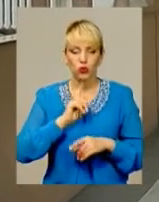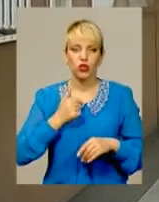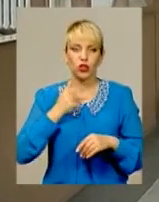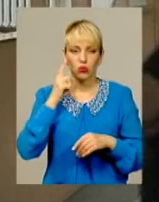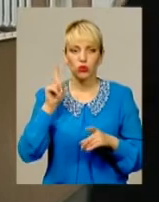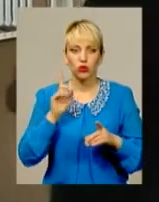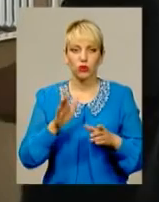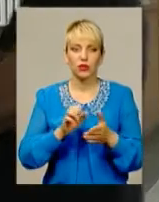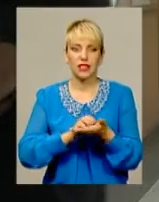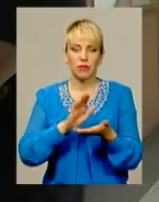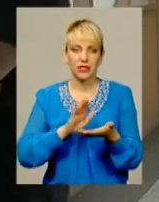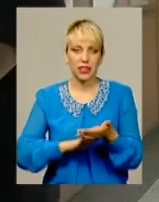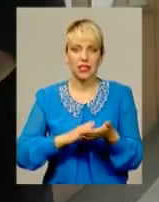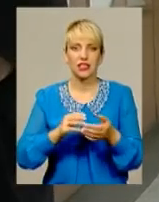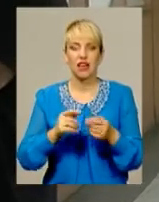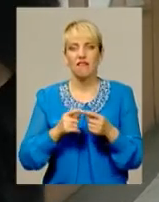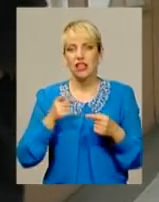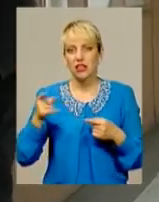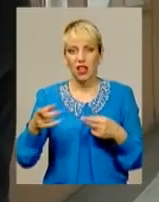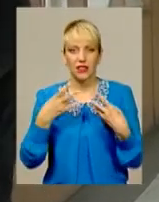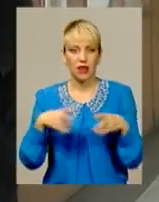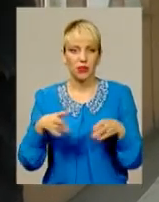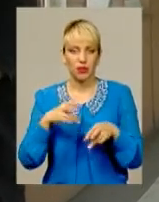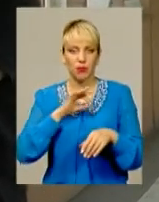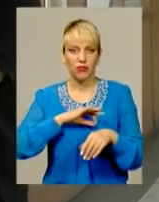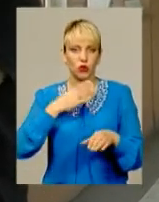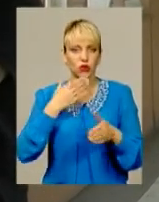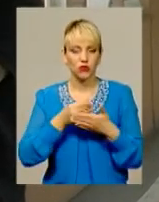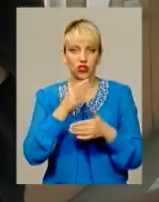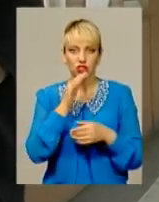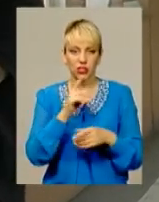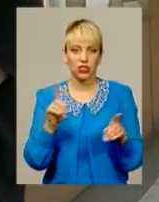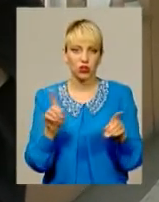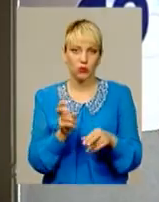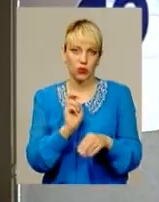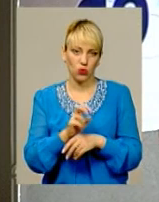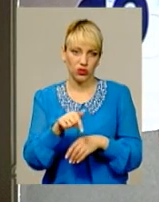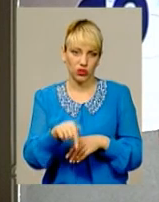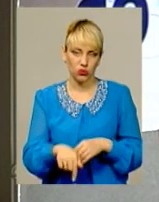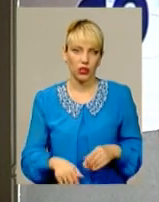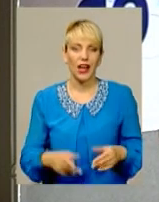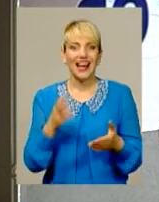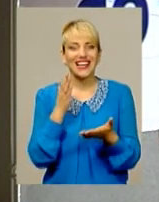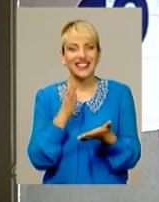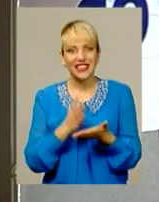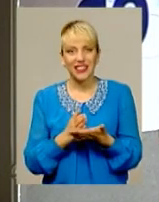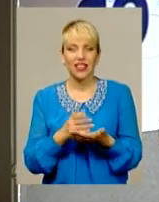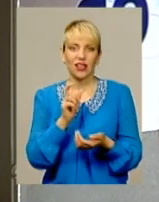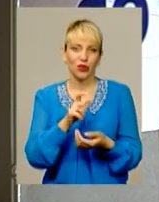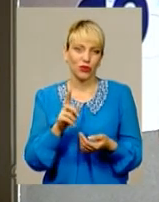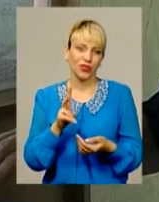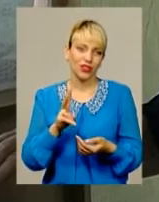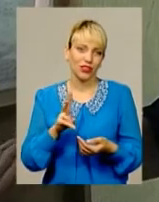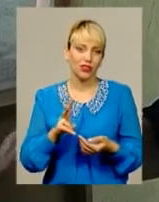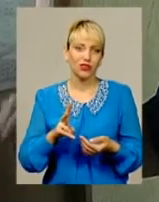записатися віддалено і не треба використовувати свій час на прихід сюди. Утім, є й скептично налаштовані